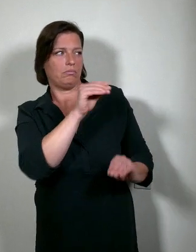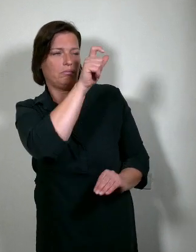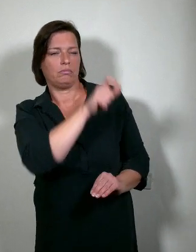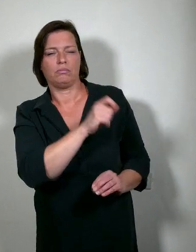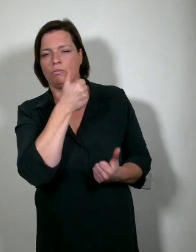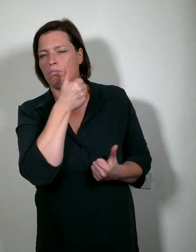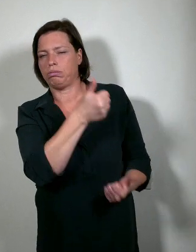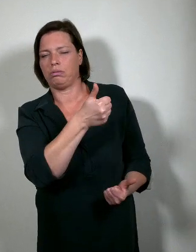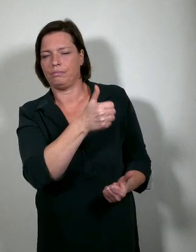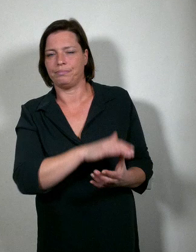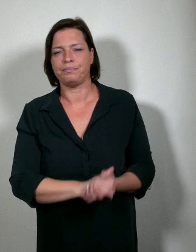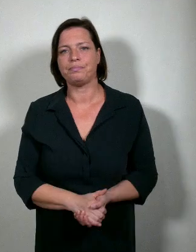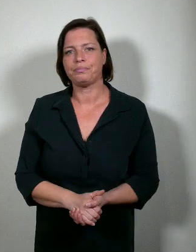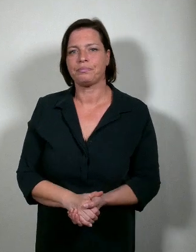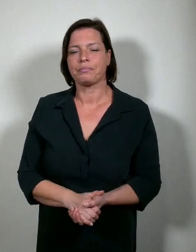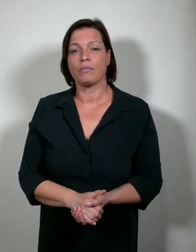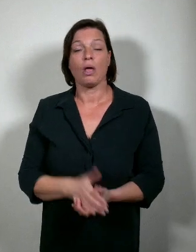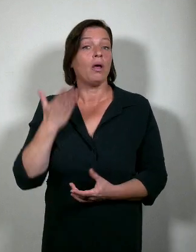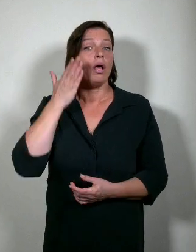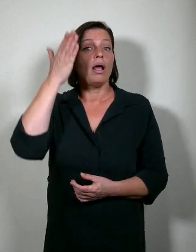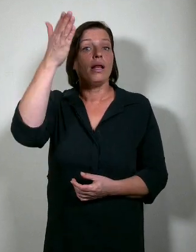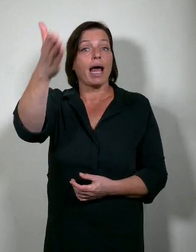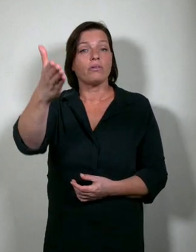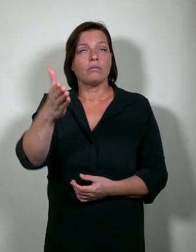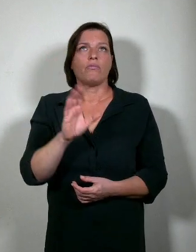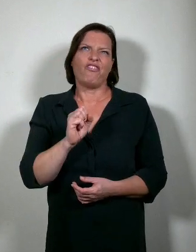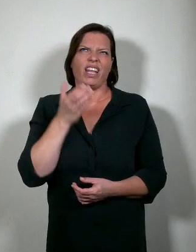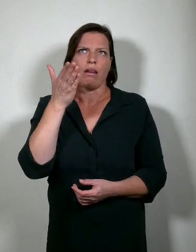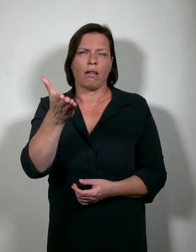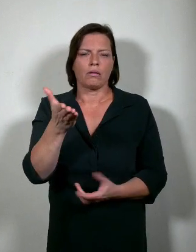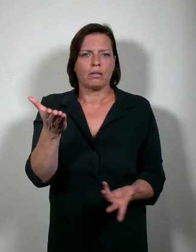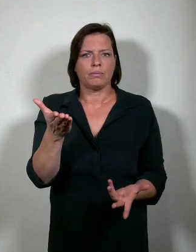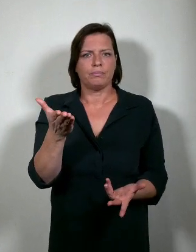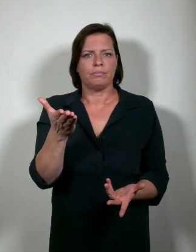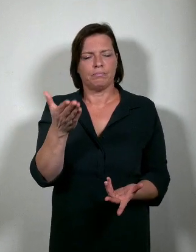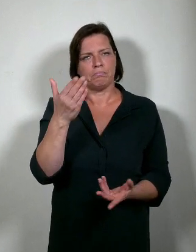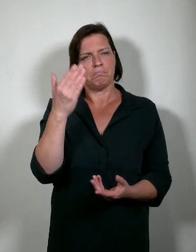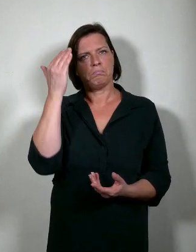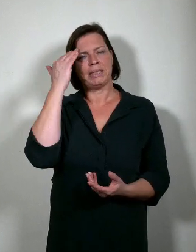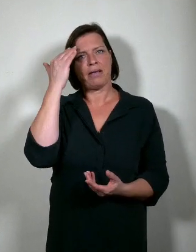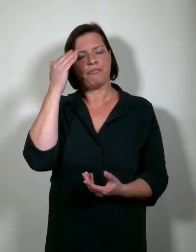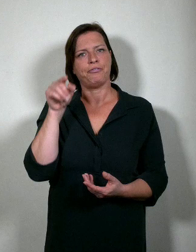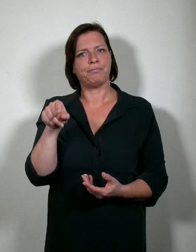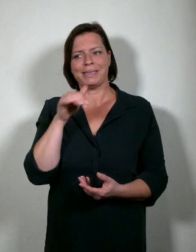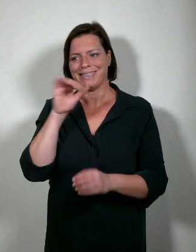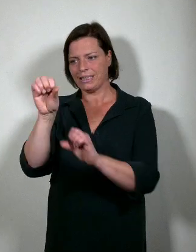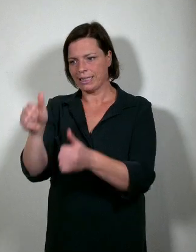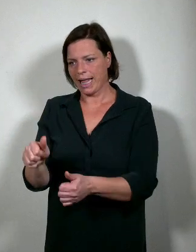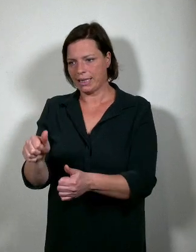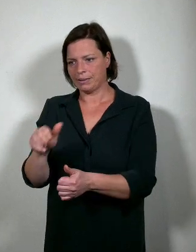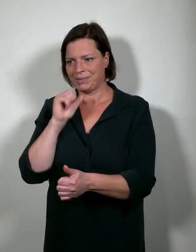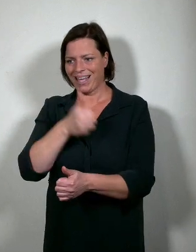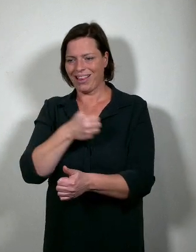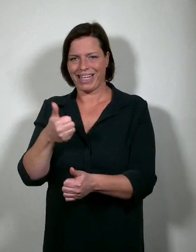fluitleerlaar. En later, veel later eigenlijk, zag ik in dat avant-garde niet alleen vreemd kan